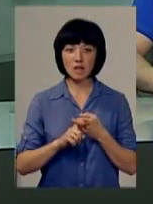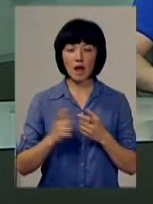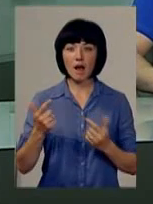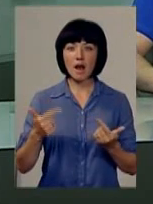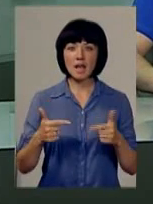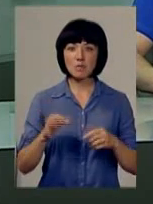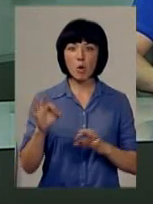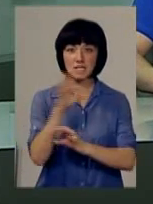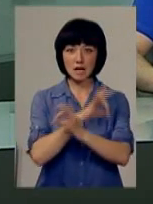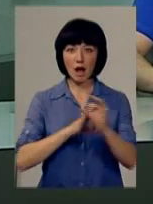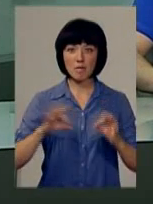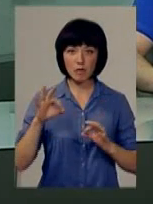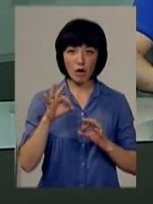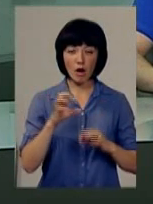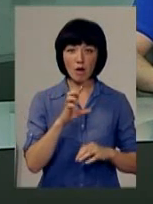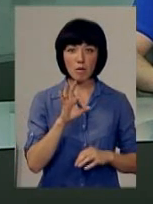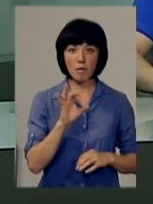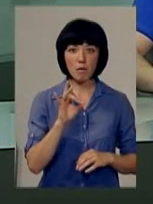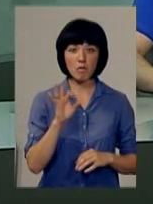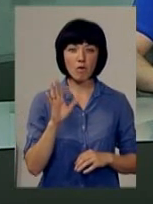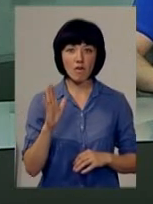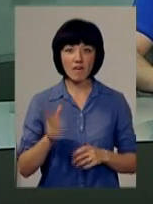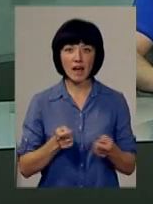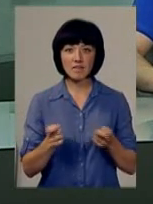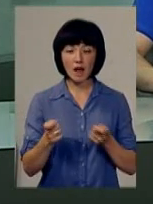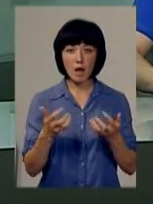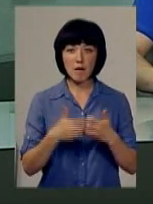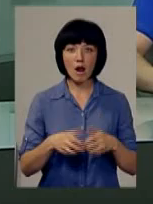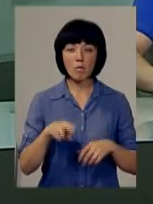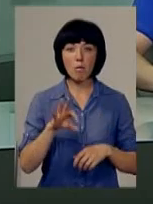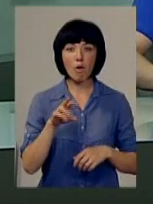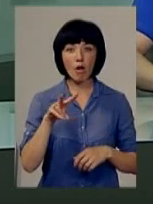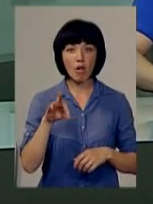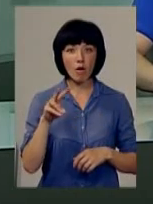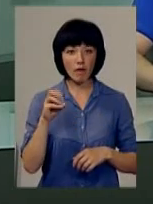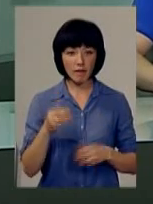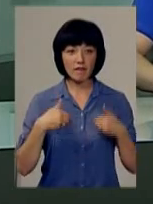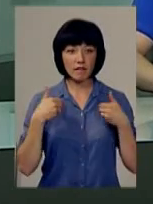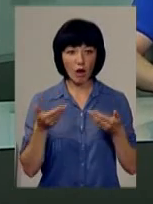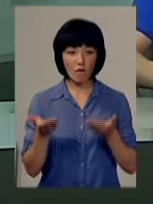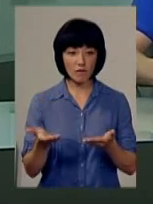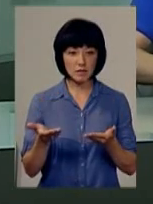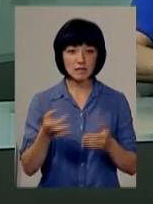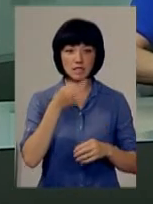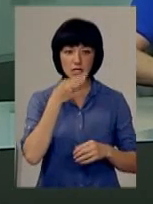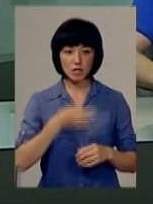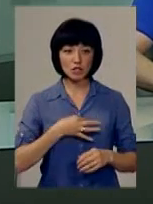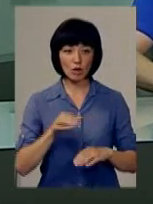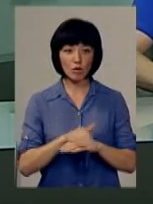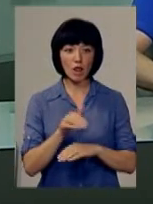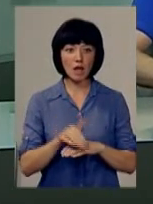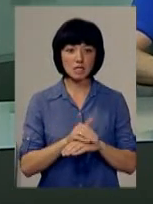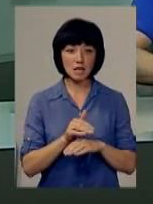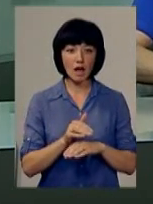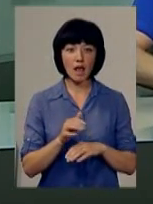по скайпу. Це Олександр Бобров, керівник апарату Полонського рад держадміністрації. Вітаю, пане Олександре. Скажіть, будь